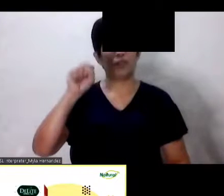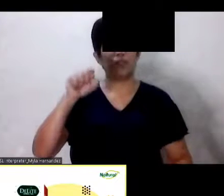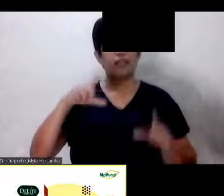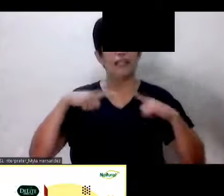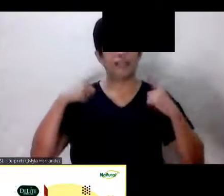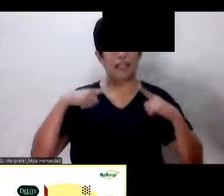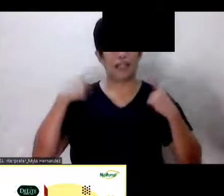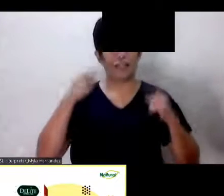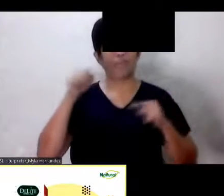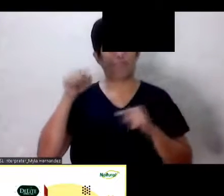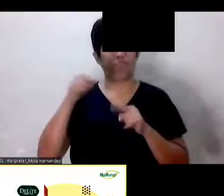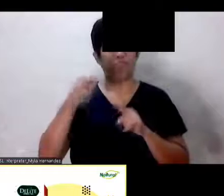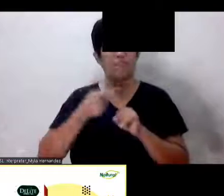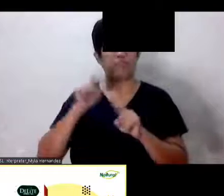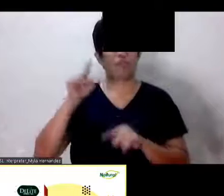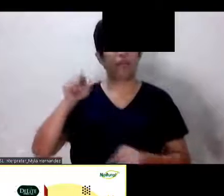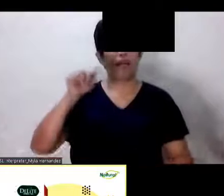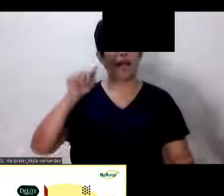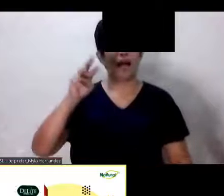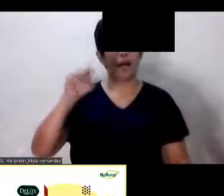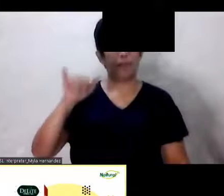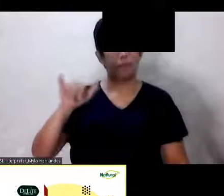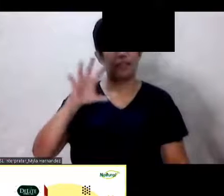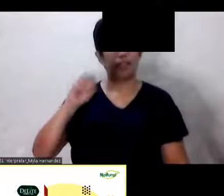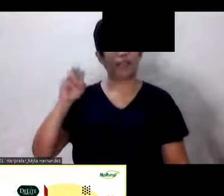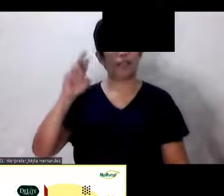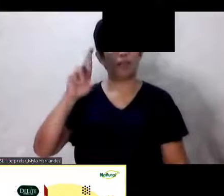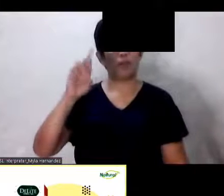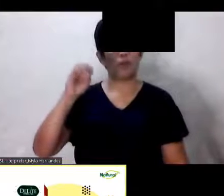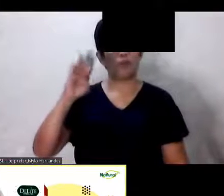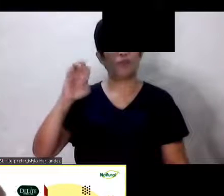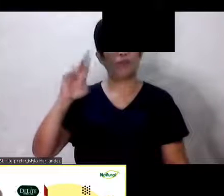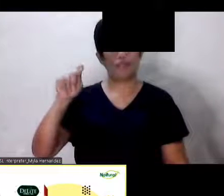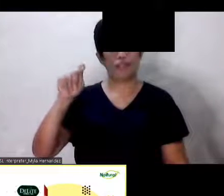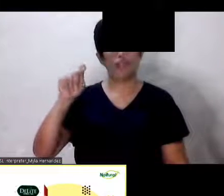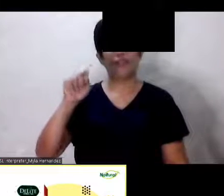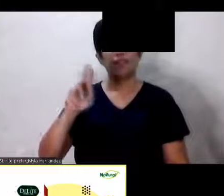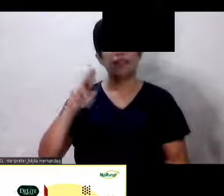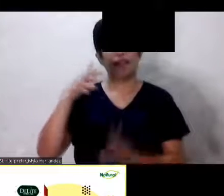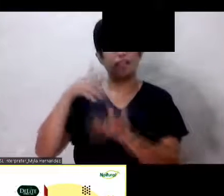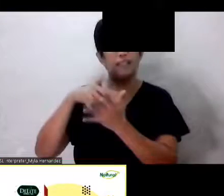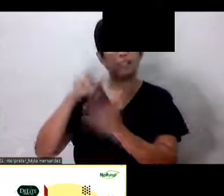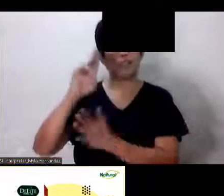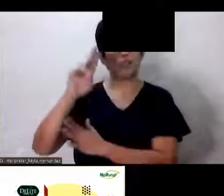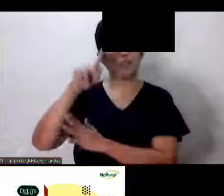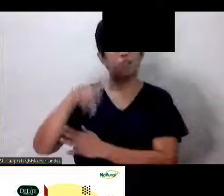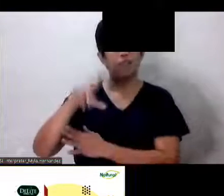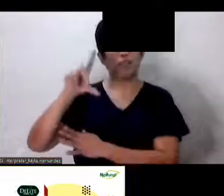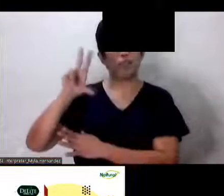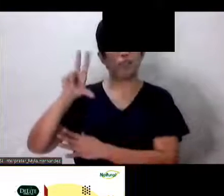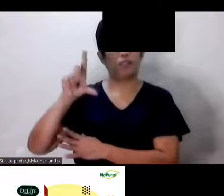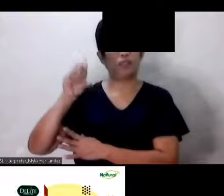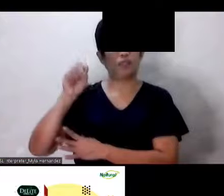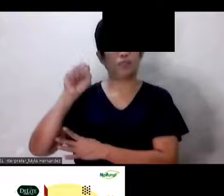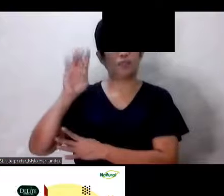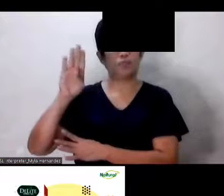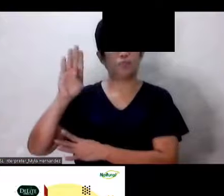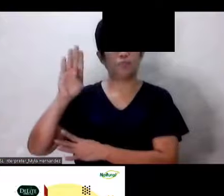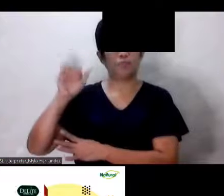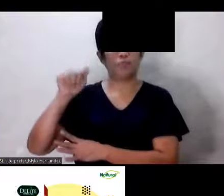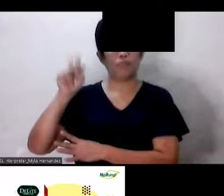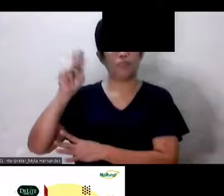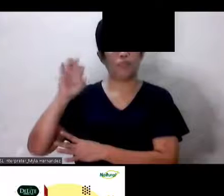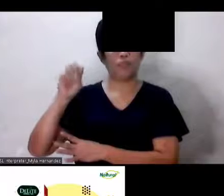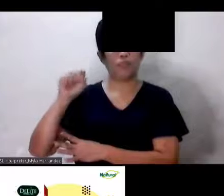Ami Mariano At si Robert Mariano Diyan sila nag-aral Sa UP Los Baños Wow I'll be sharing ni Violeta Katakutan